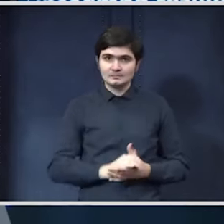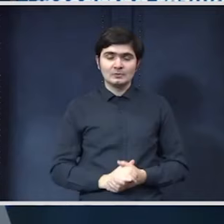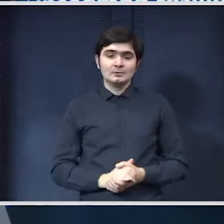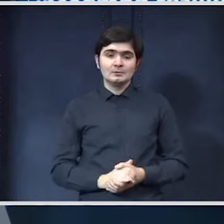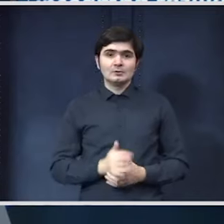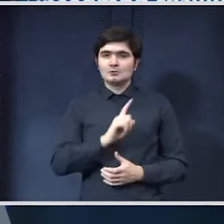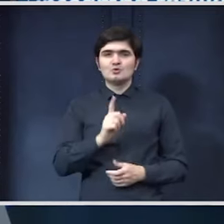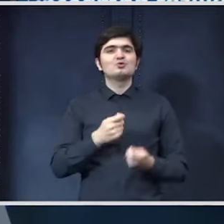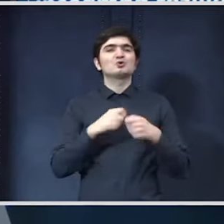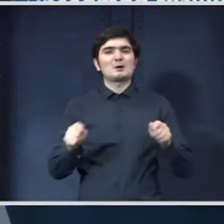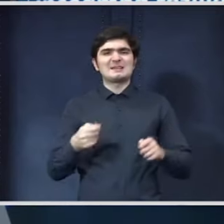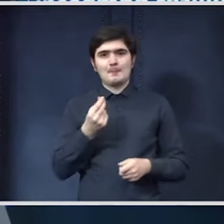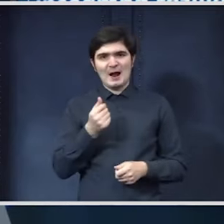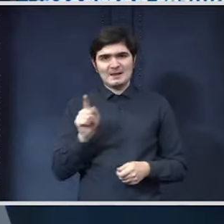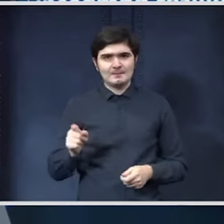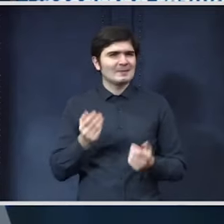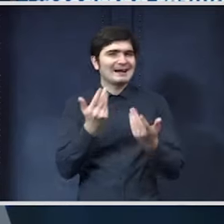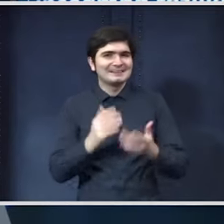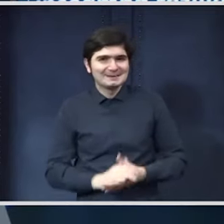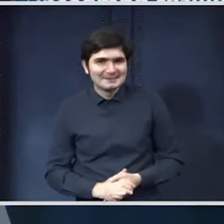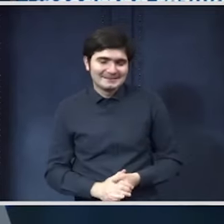Nu pe toți. Cât?